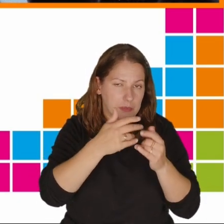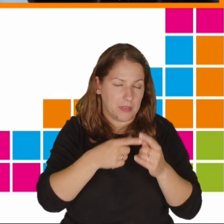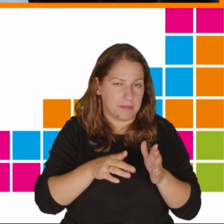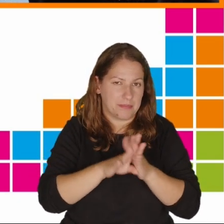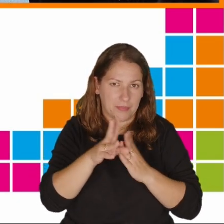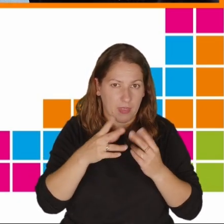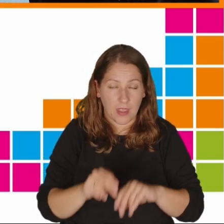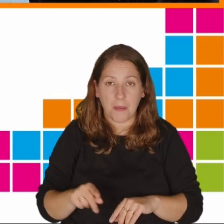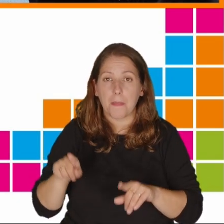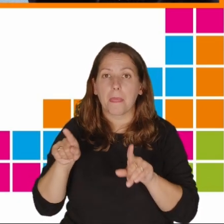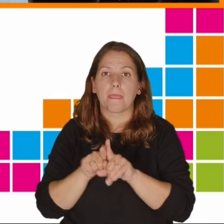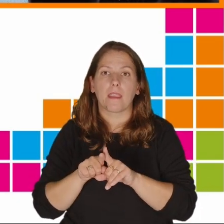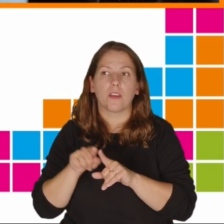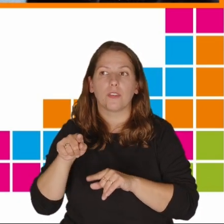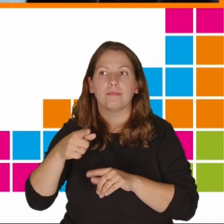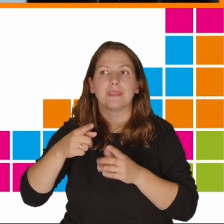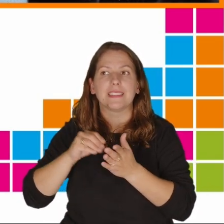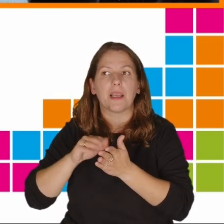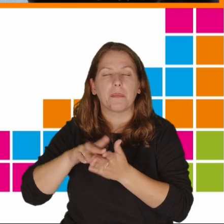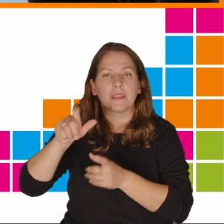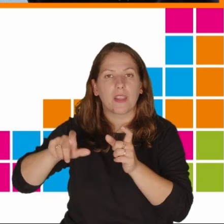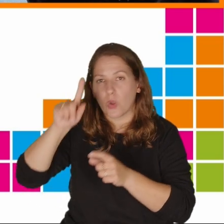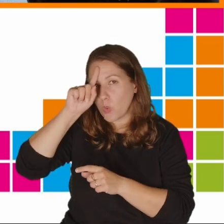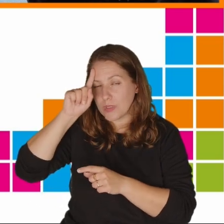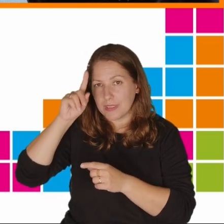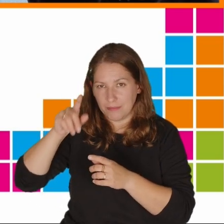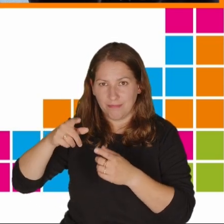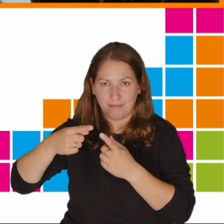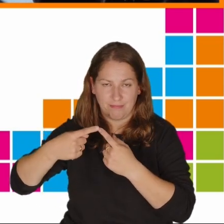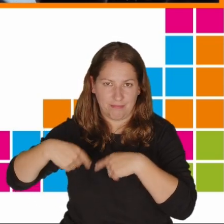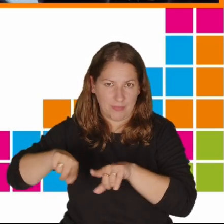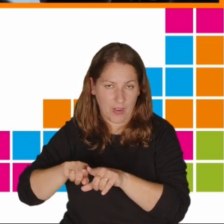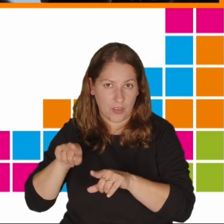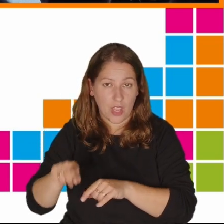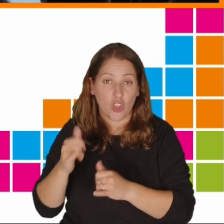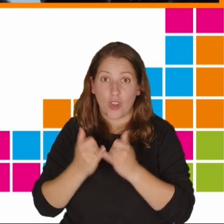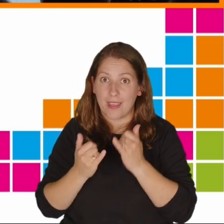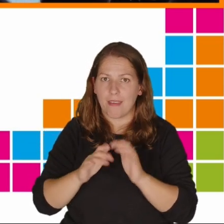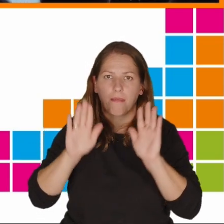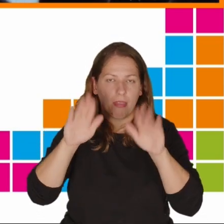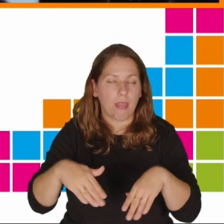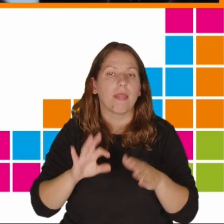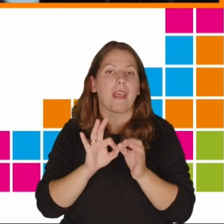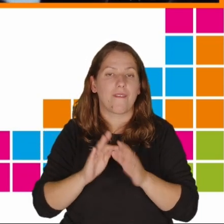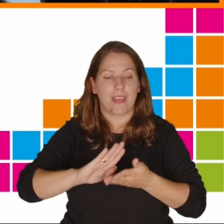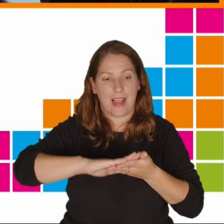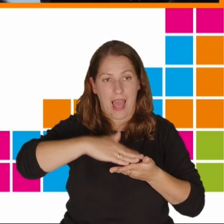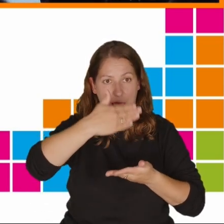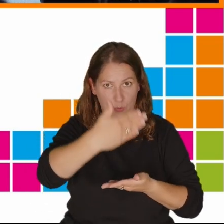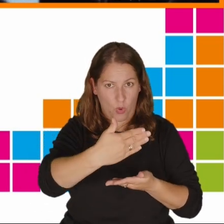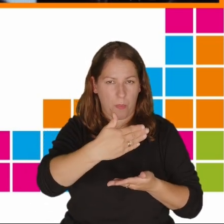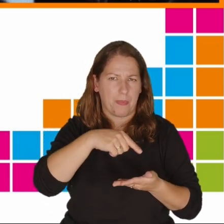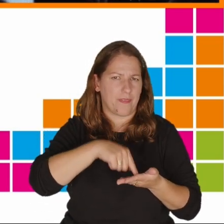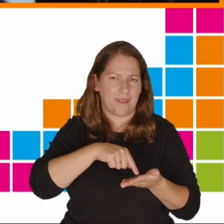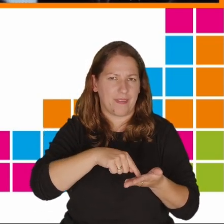ani na liczbę uczniów zapisanych na zajęcia, tak, ale nawet jeśli laptopy same w sobie